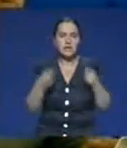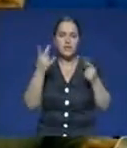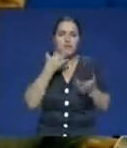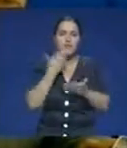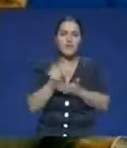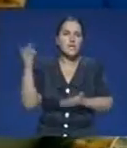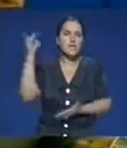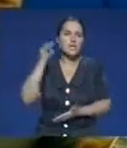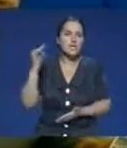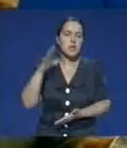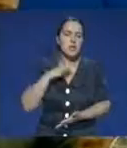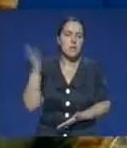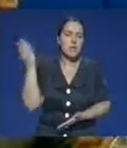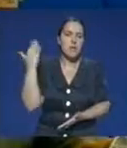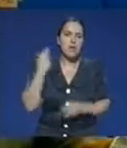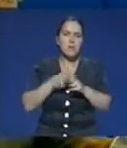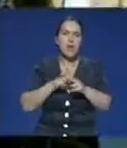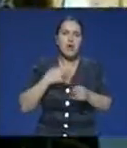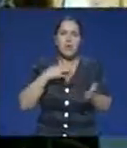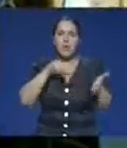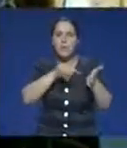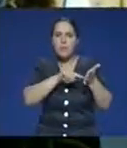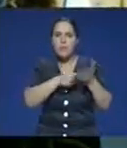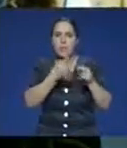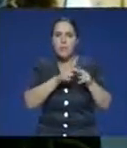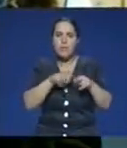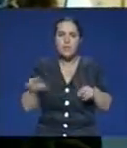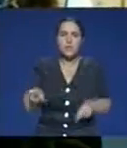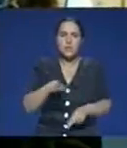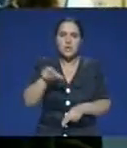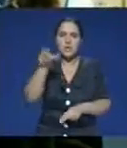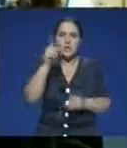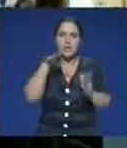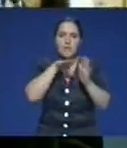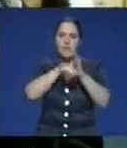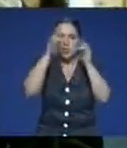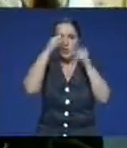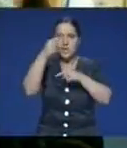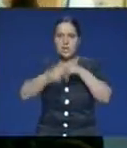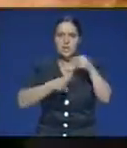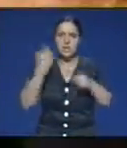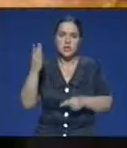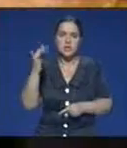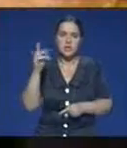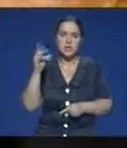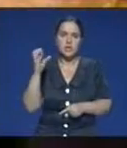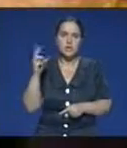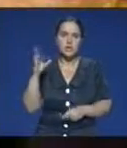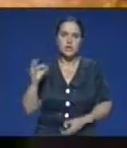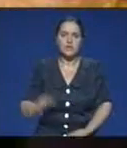свою историческую роль. Важные пункты на отрезке шелкового пути недавно вошли в список культурного наследия ЮНЕСКО.